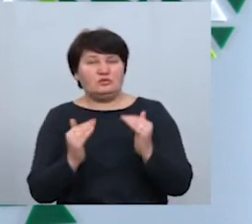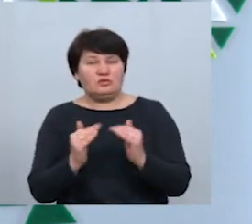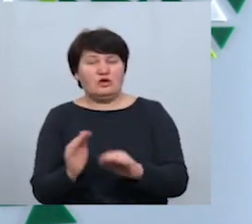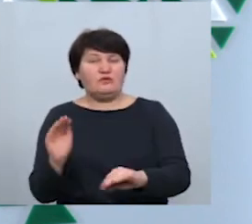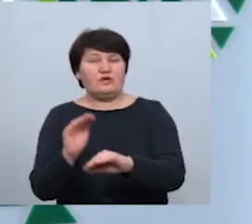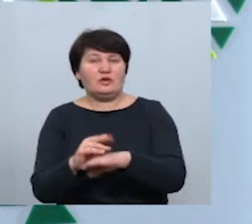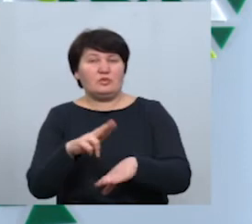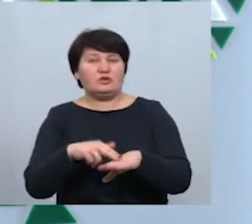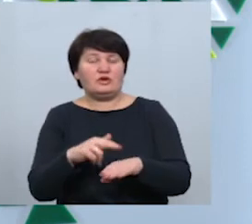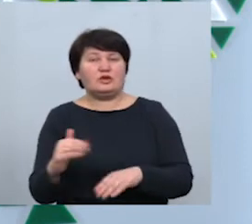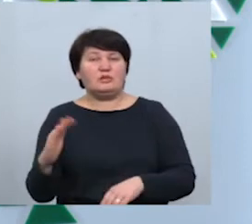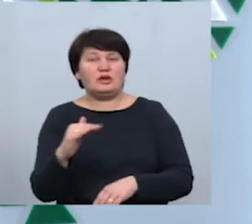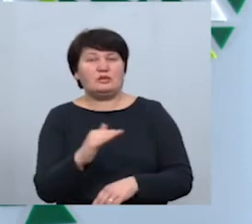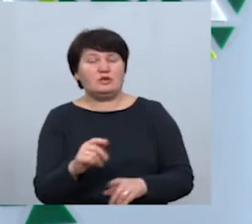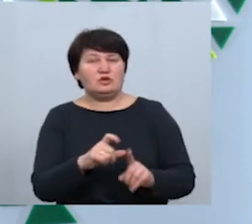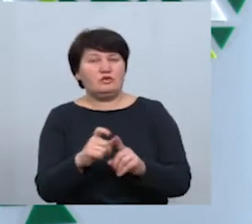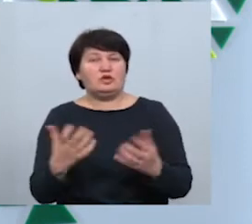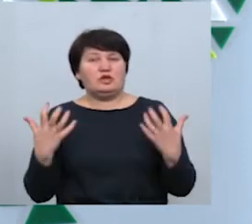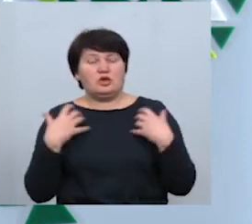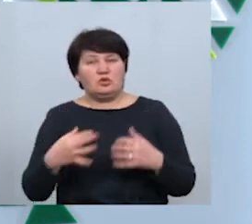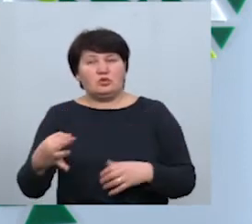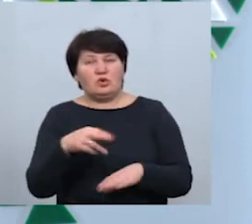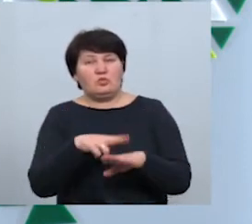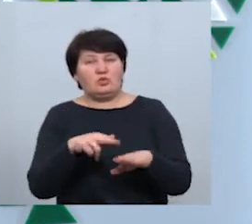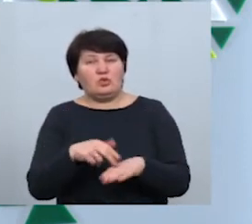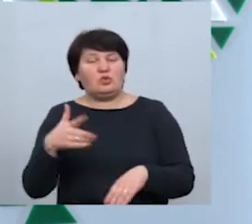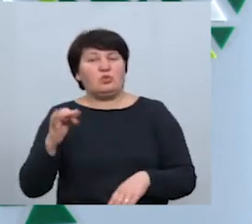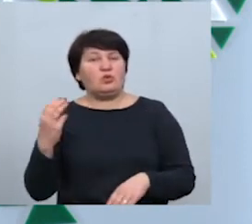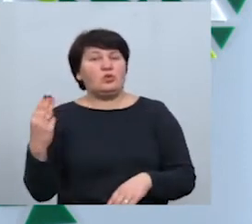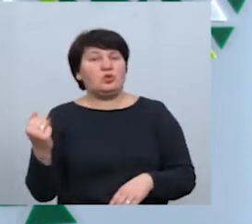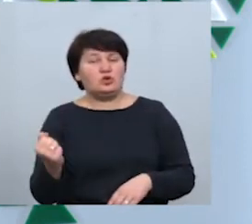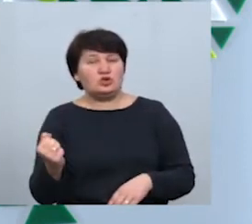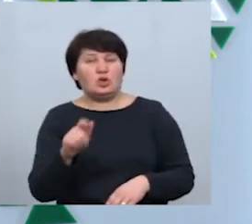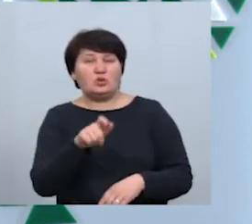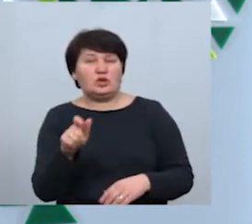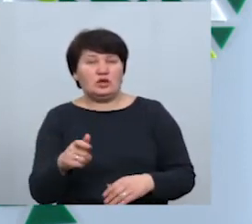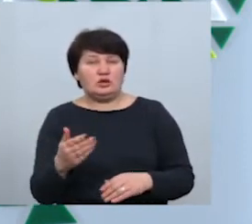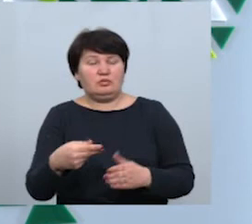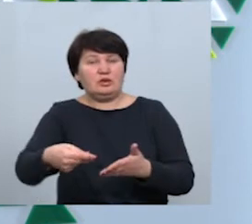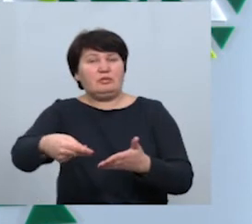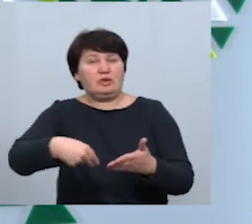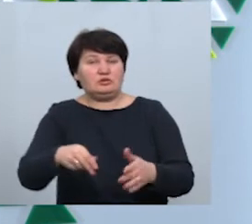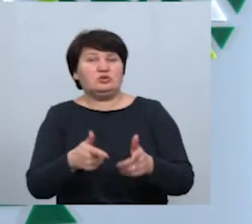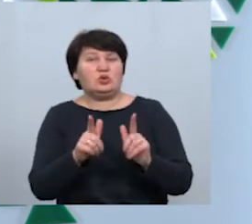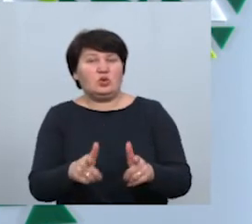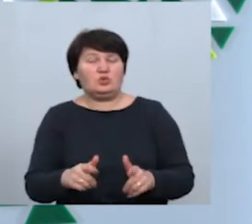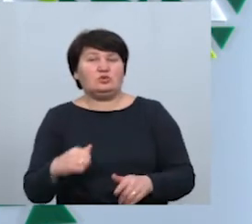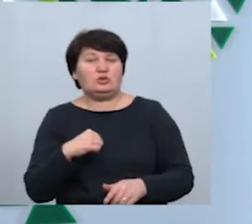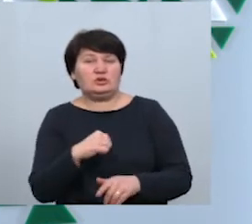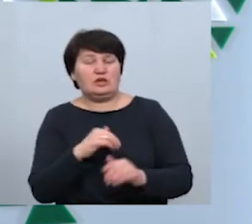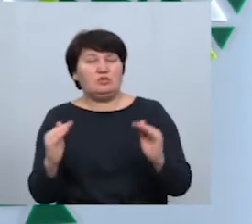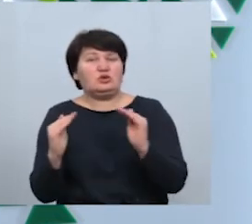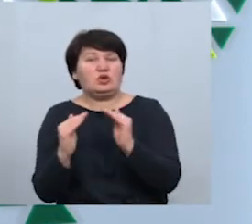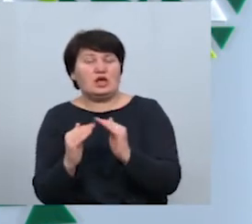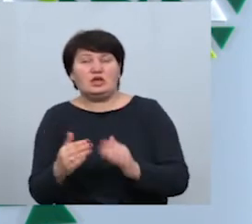поліцейські прикрепаття. За словами начальника обласної поліції Володимира Голубоша, людей, які напередодні підписували згоду про самоізоляцію, а зараз не